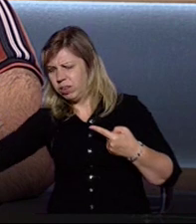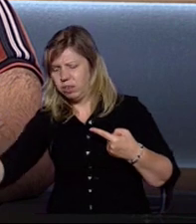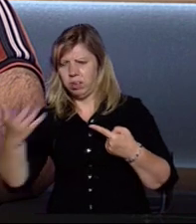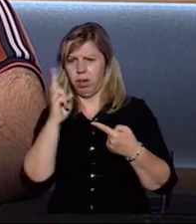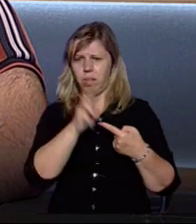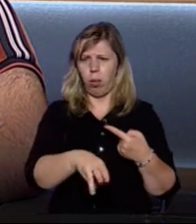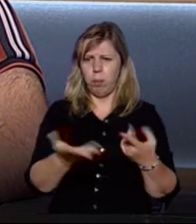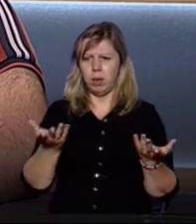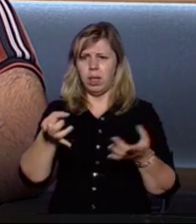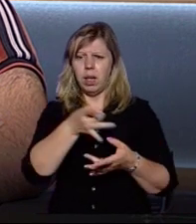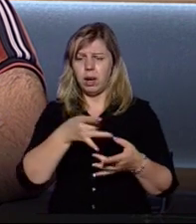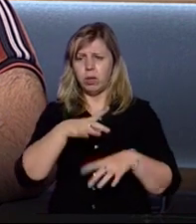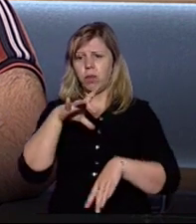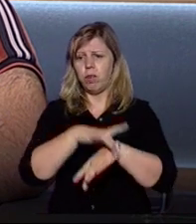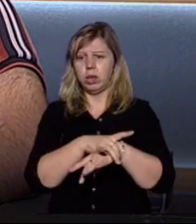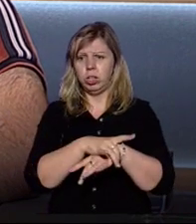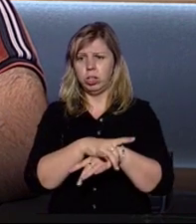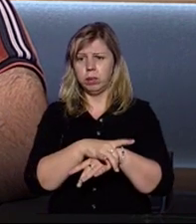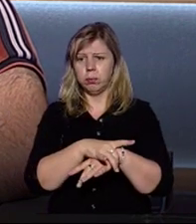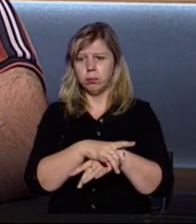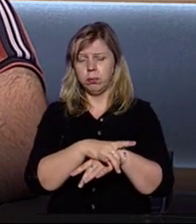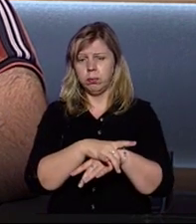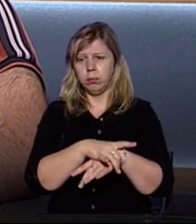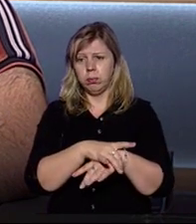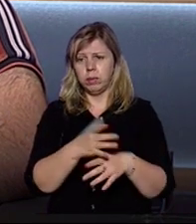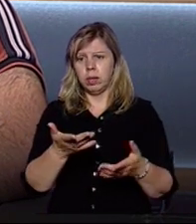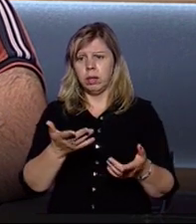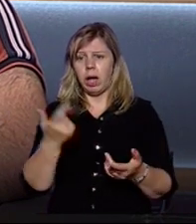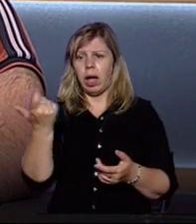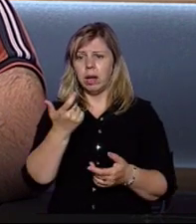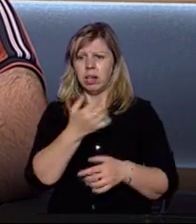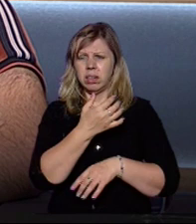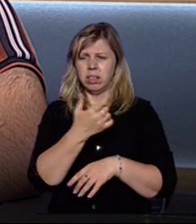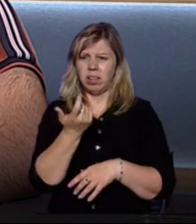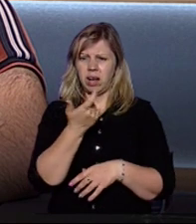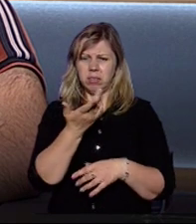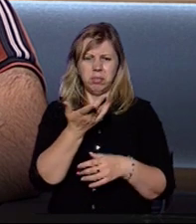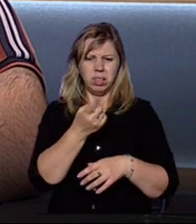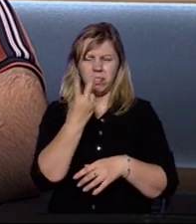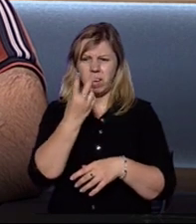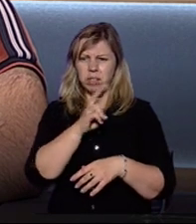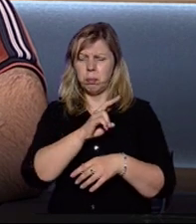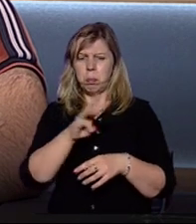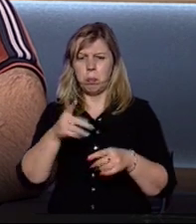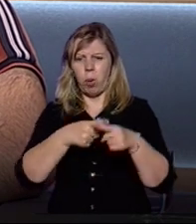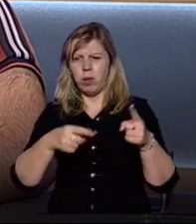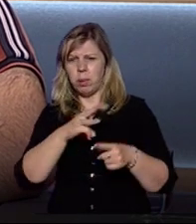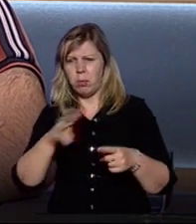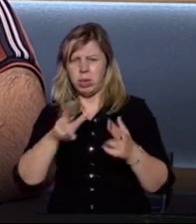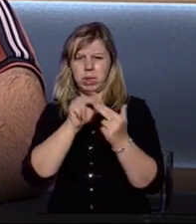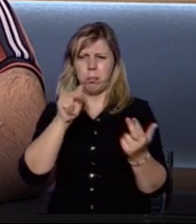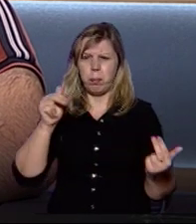району фактично Харківські 2,5 мільйона людей або там в